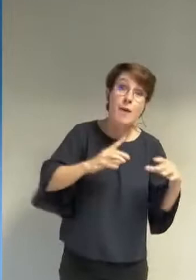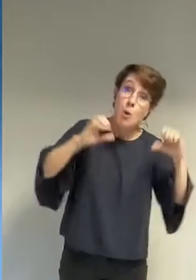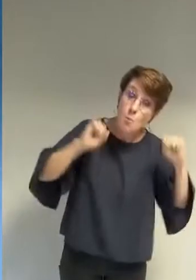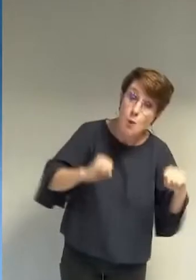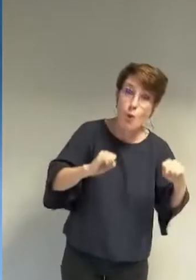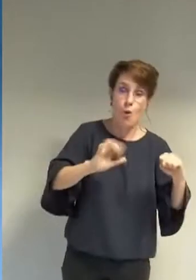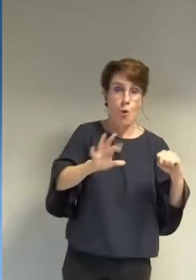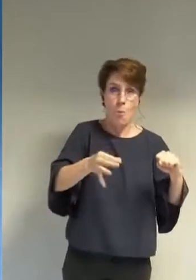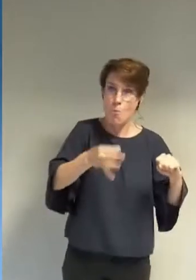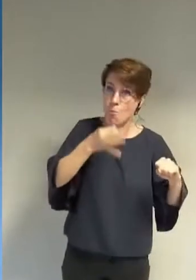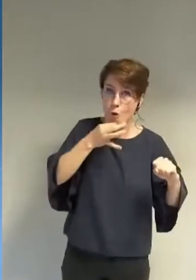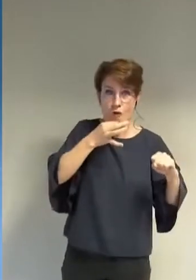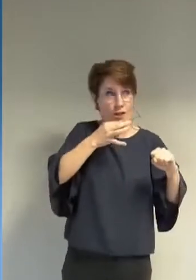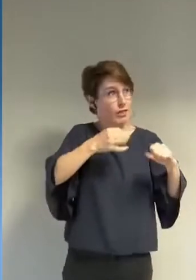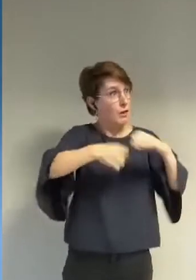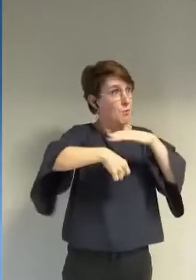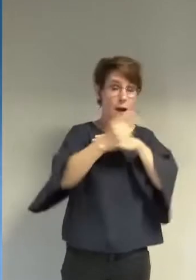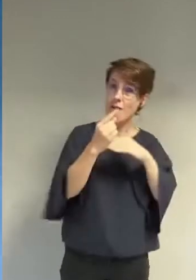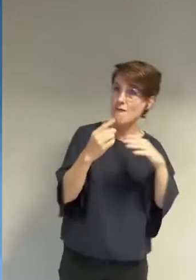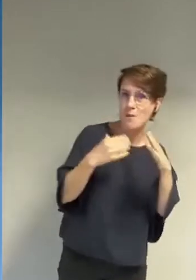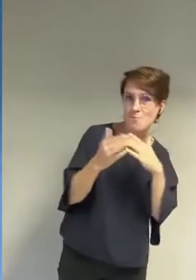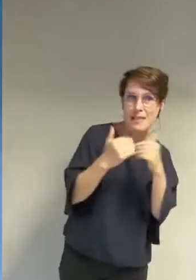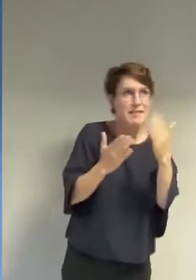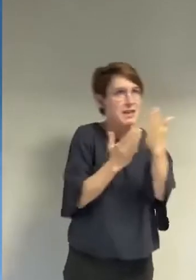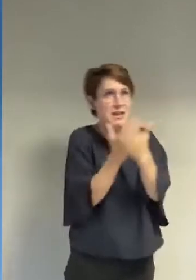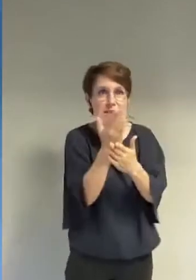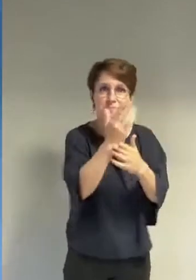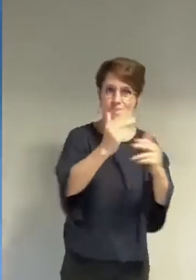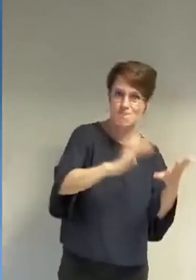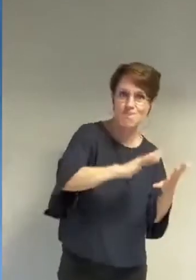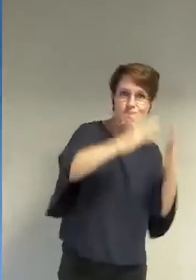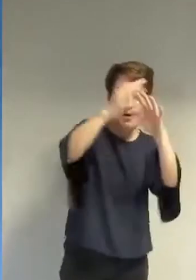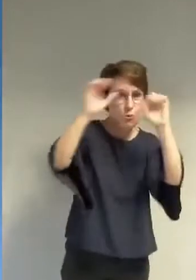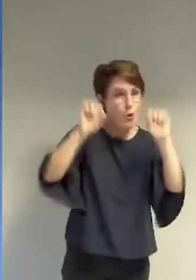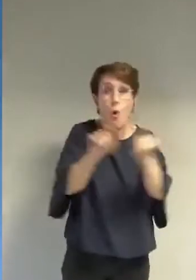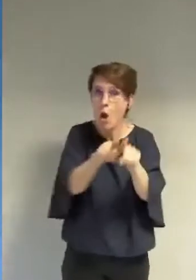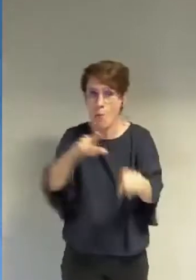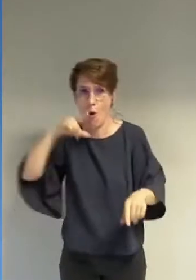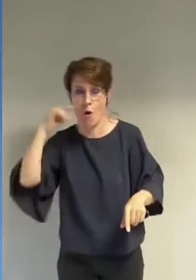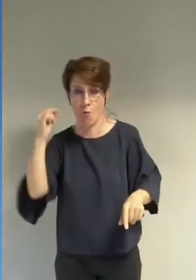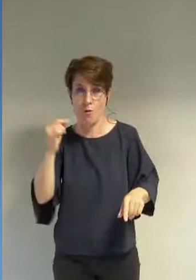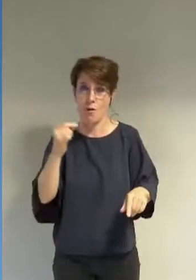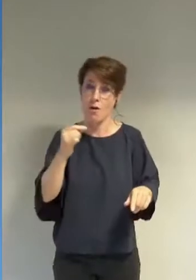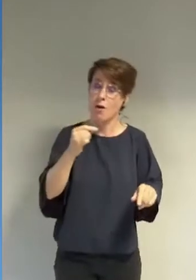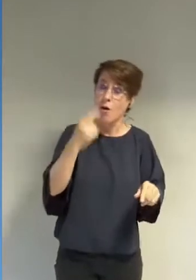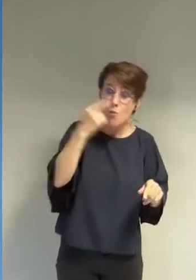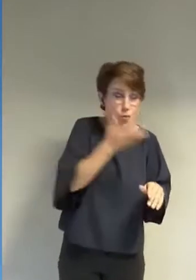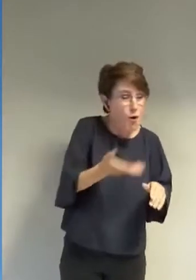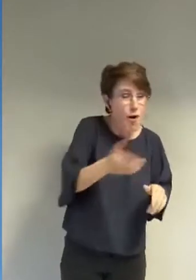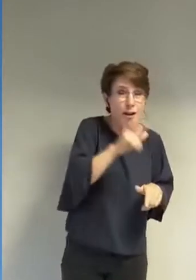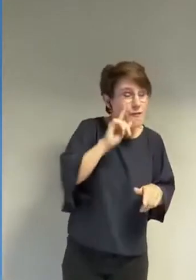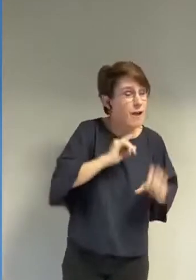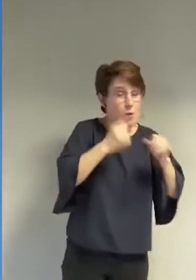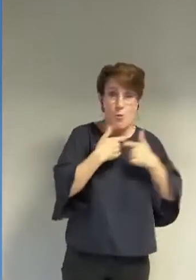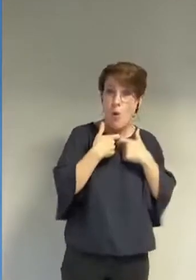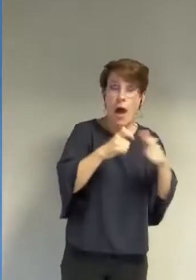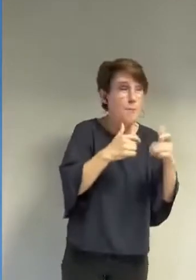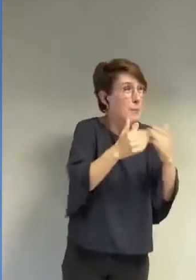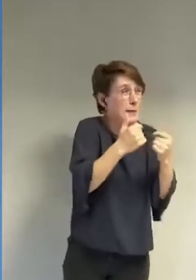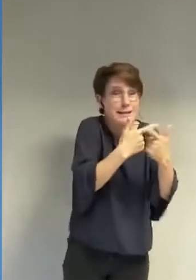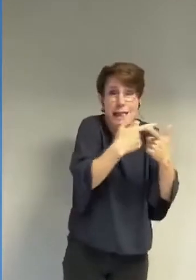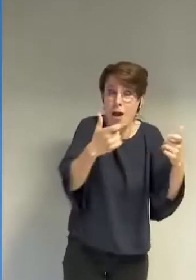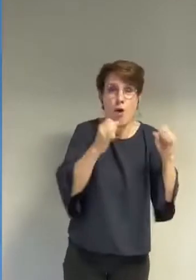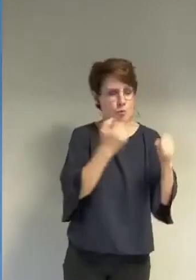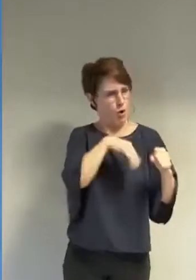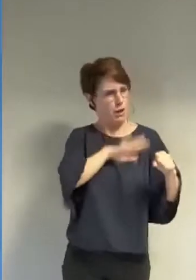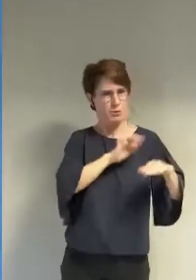des mêmes opportunités professionnelles que les hommes qu'elles puissent accéder à tous les métiers toutes les responsabilités que l